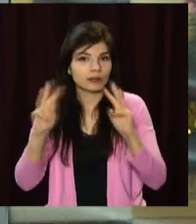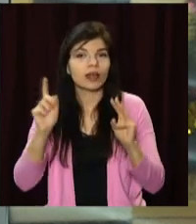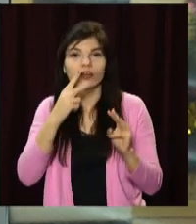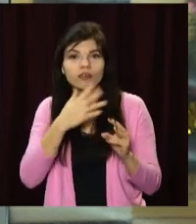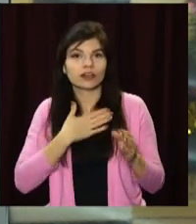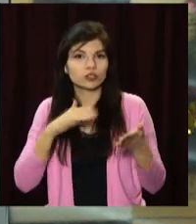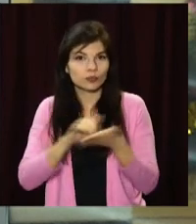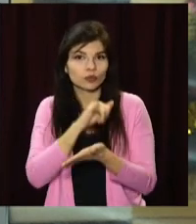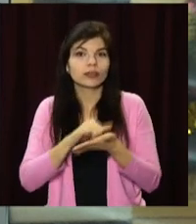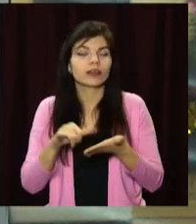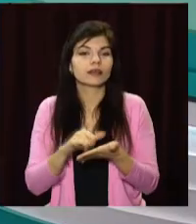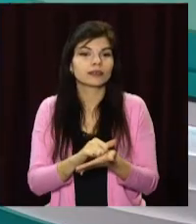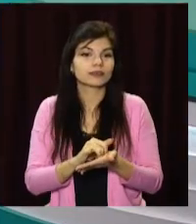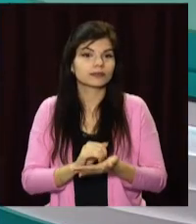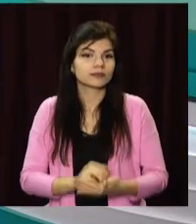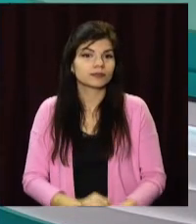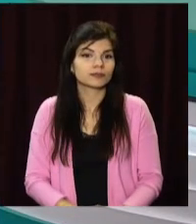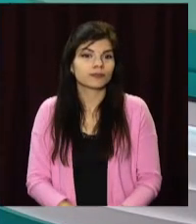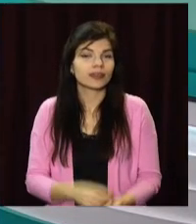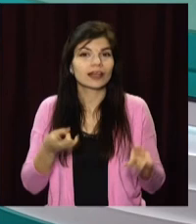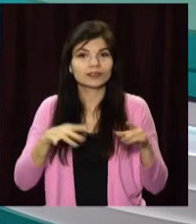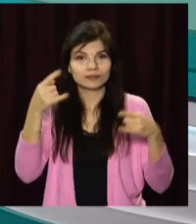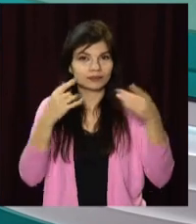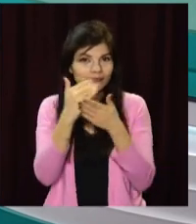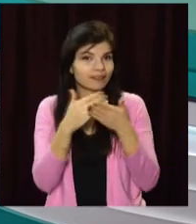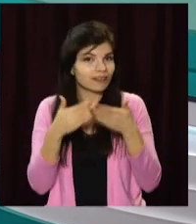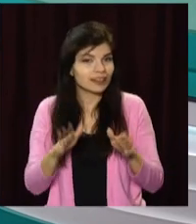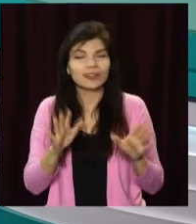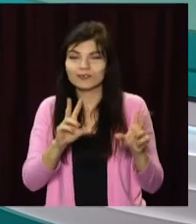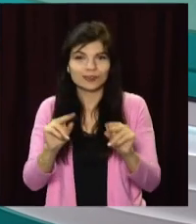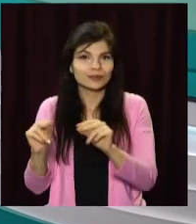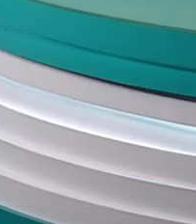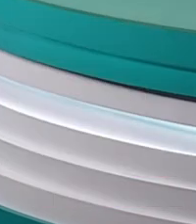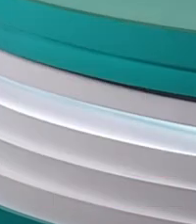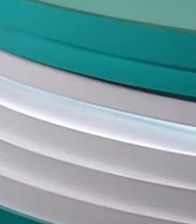мережах та на нашому ютуб-каналі. Залишайтеся з відкритим та на все добре.